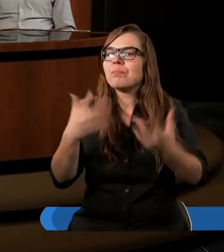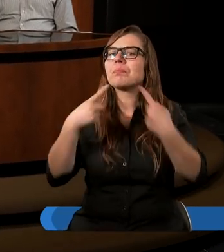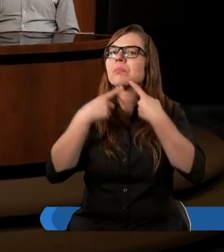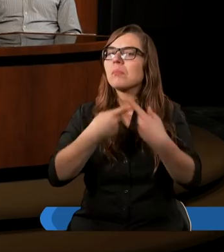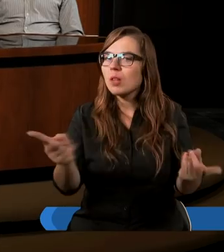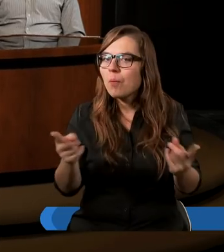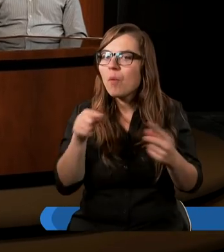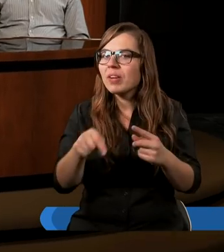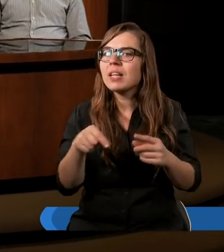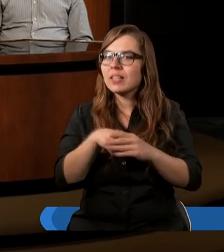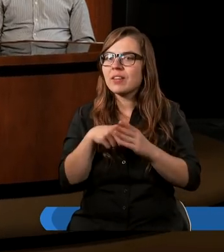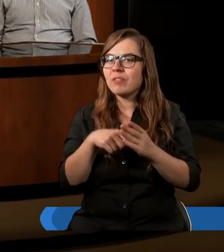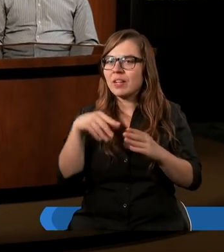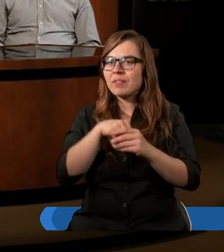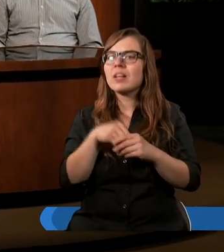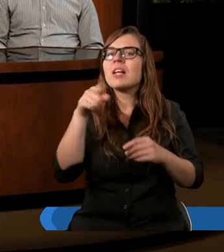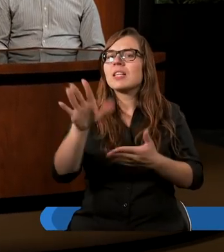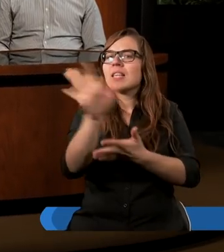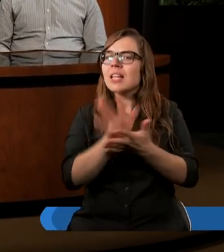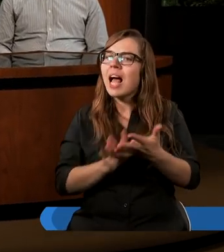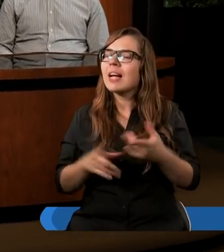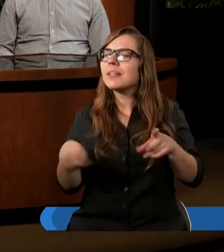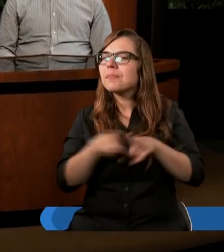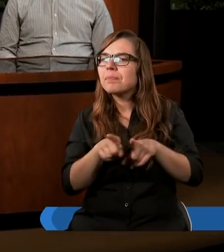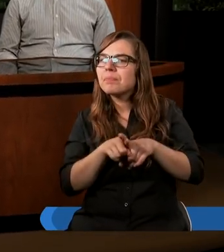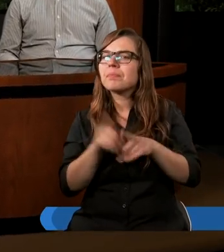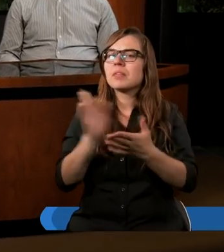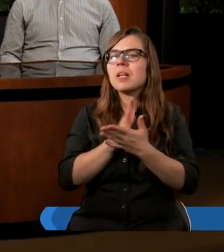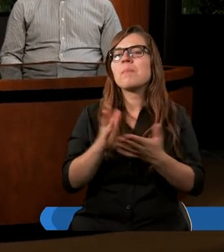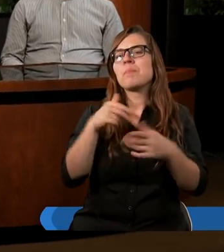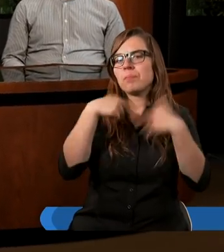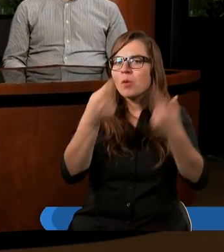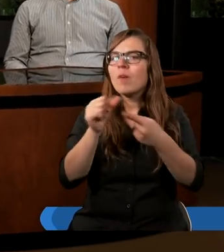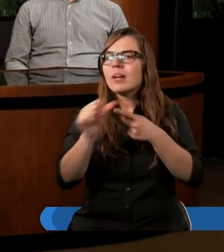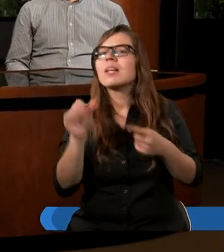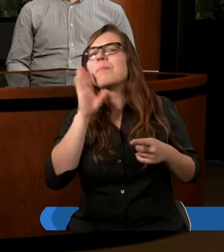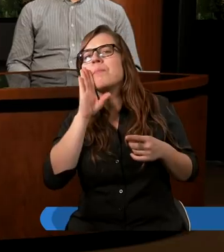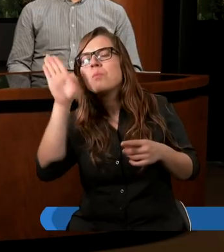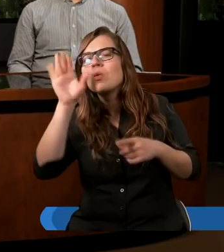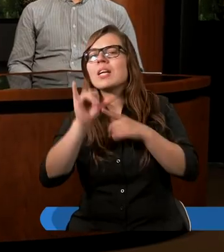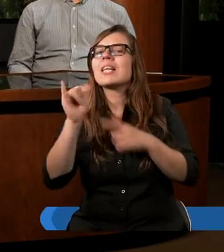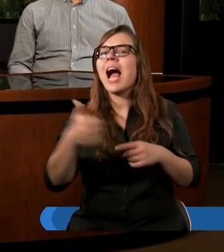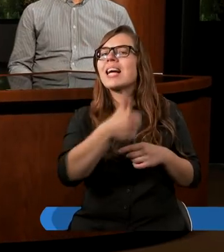chrześcijaństwie będziemy czytać niektóre teksty. Przestawione jest, że Pan Bóg jednak jednoczył właśnie